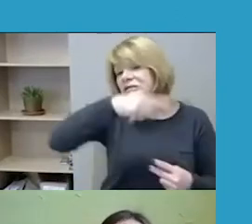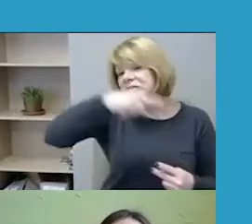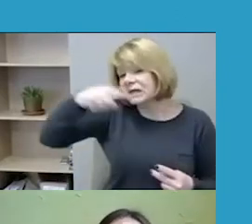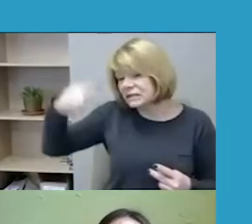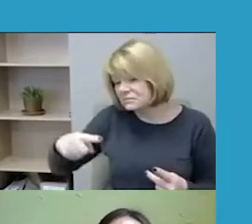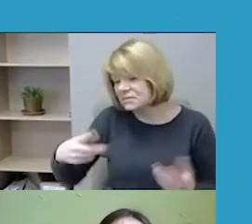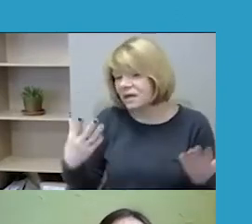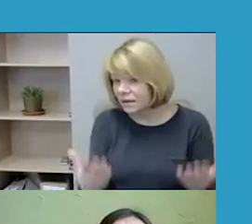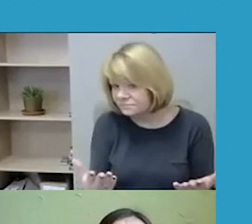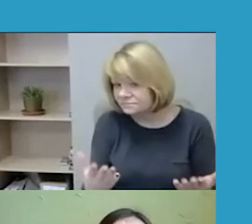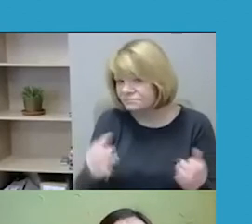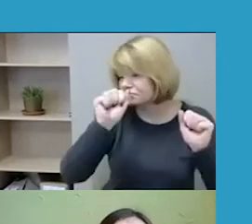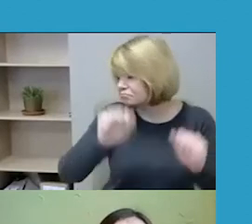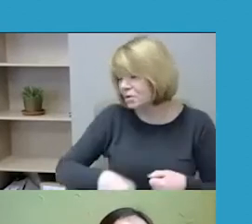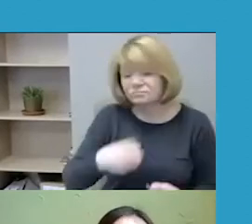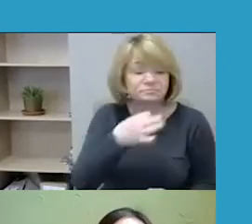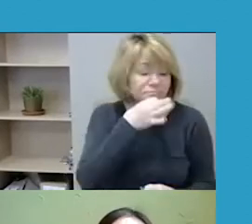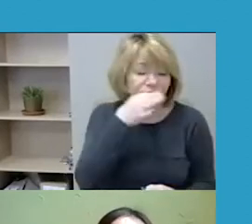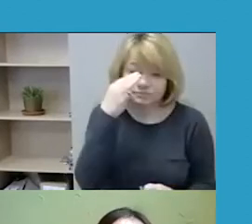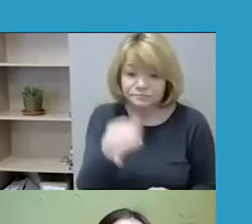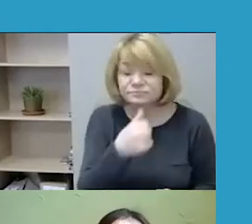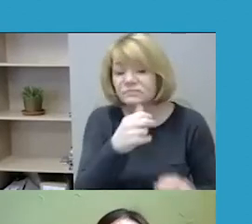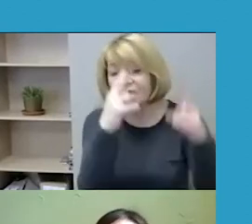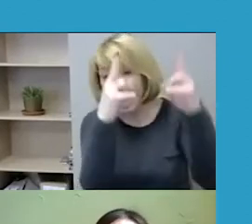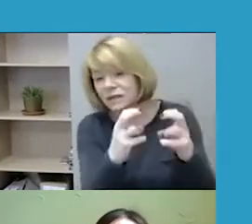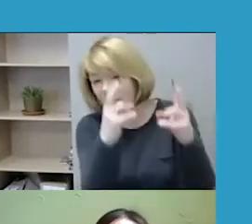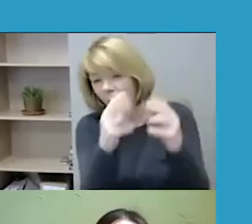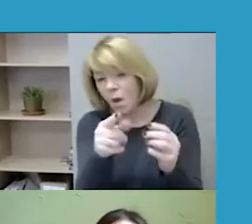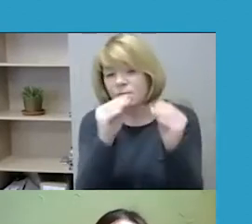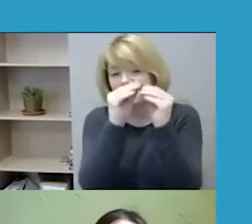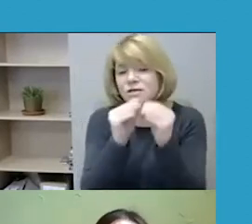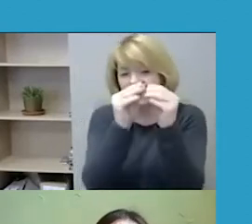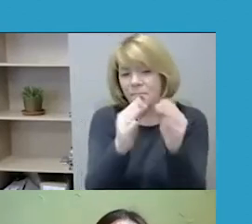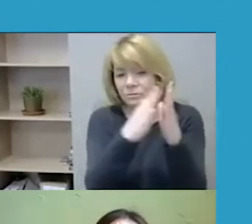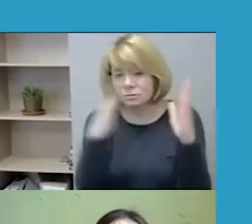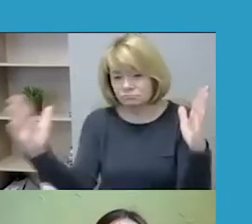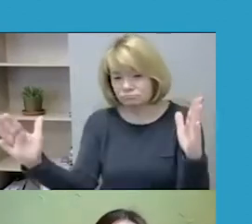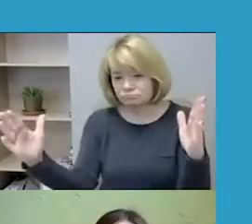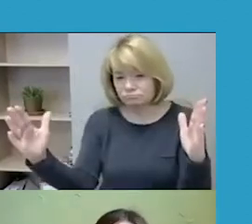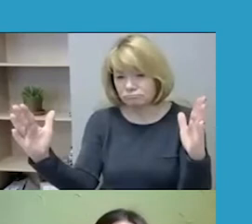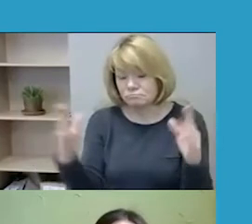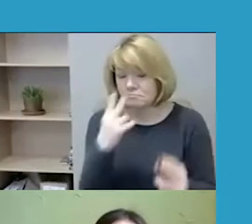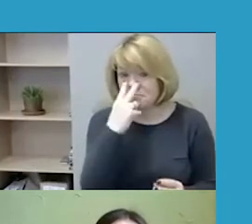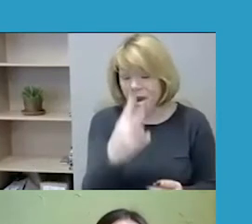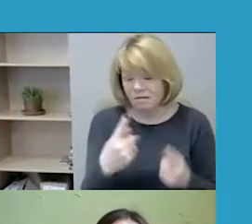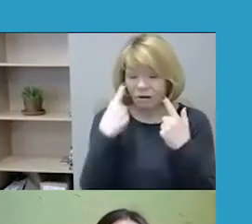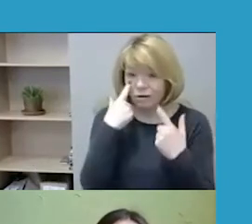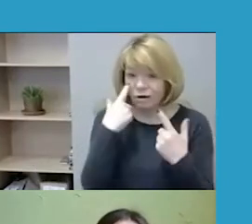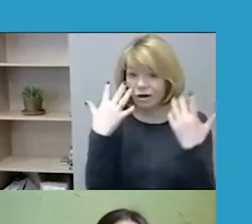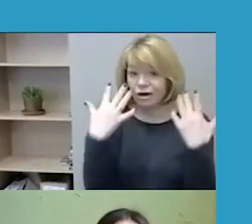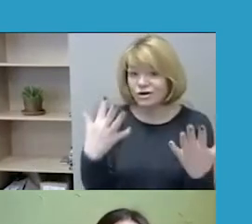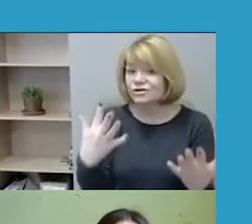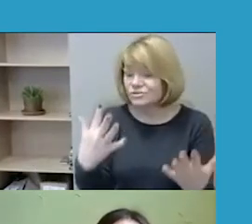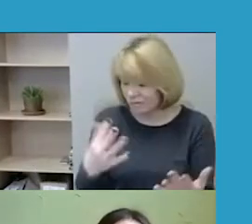teikti, jok analizuojant dešimties metų laikotarpį, matome ryškų, nepykantos